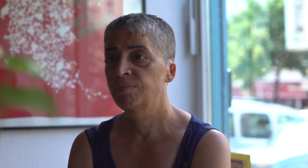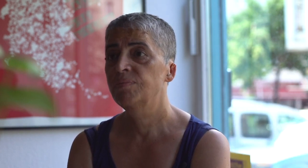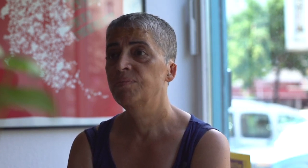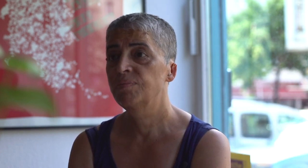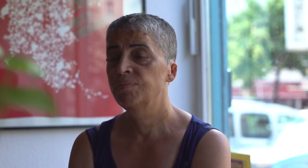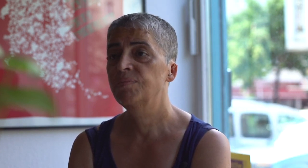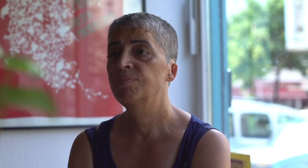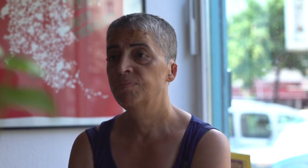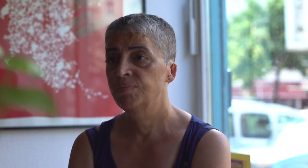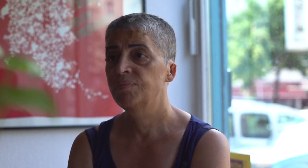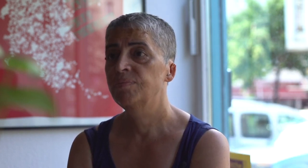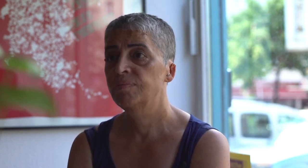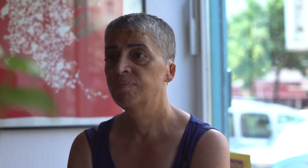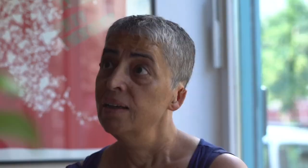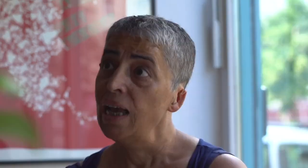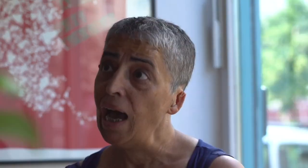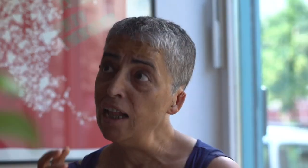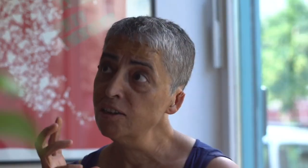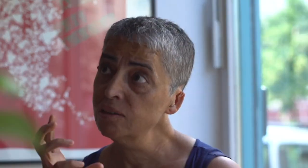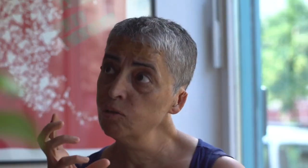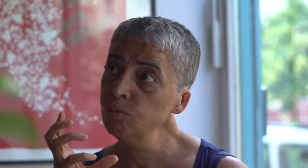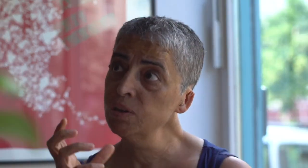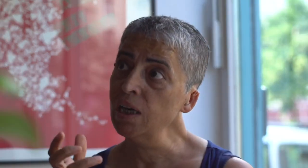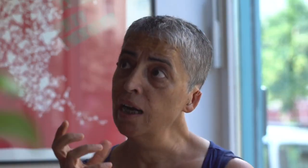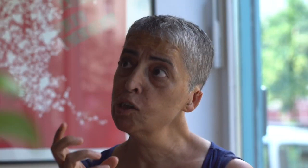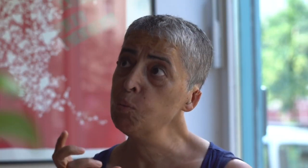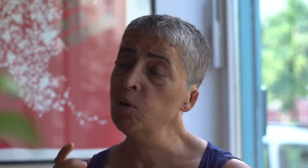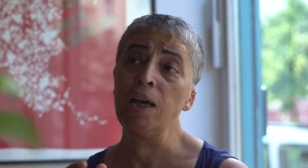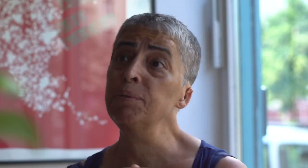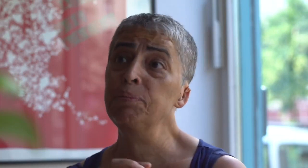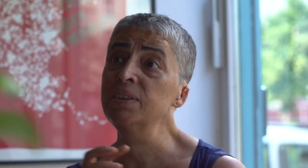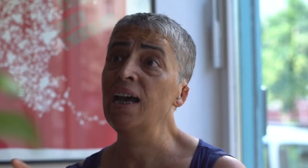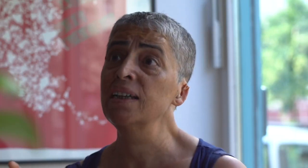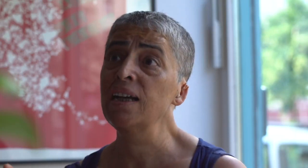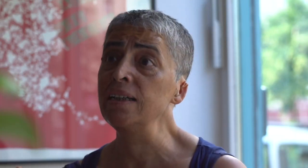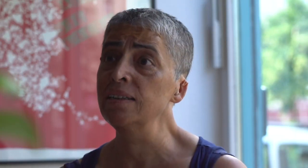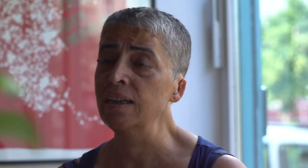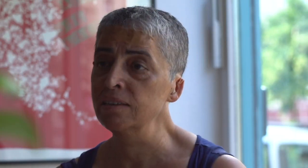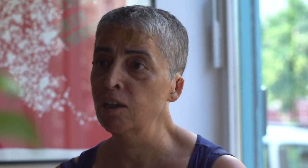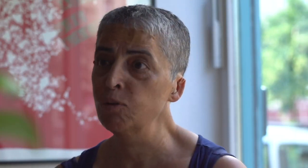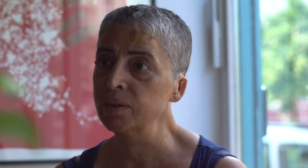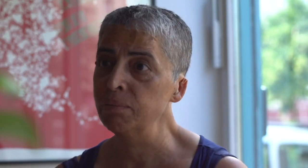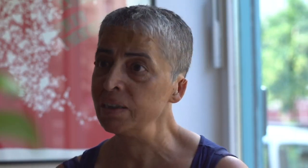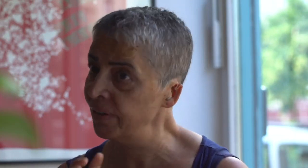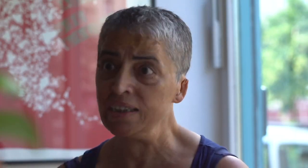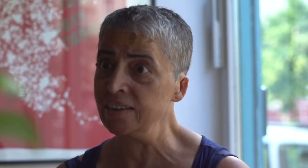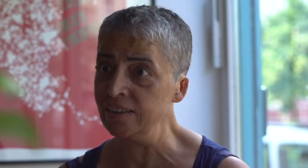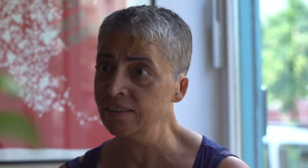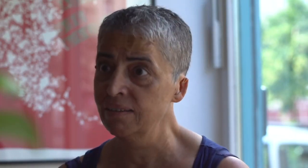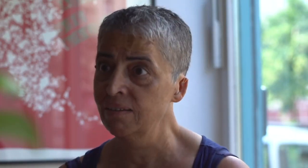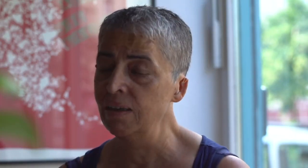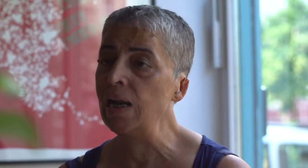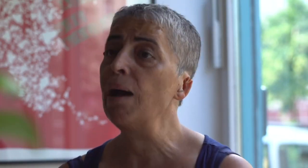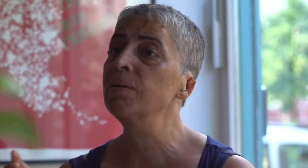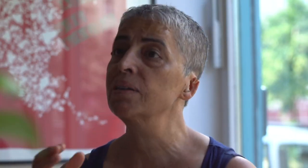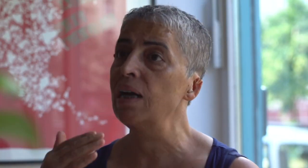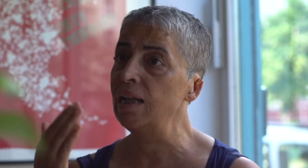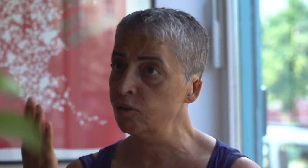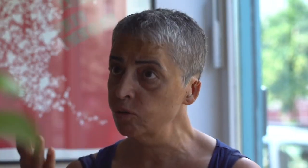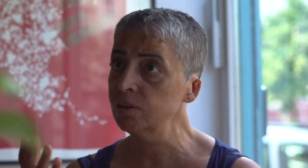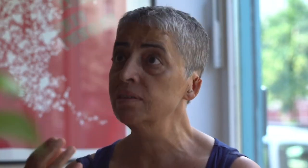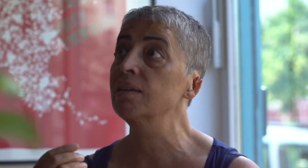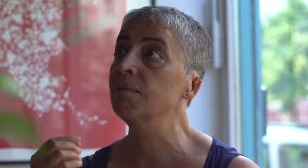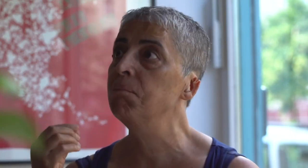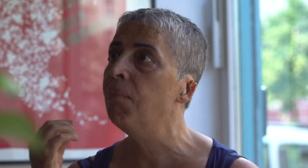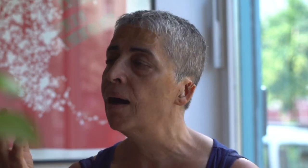Erfahrung der Migranten? Ja, als du mich angesprochen, habe ich bis dahin keinen Gedanken darüber gemacht, wirklich nicht. Habe ich,